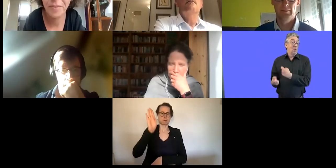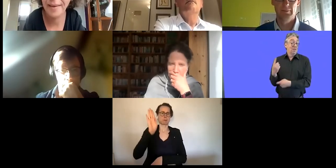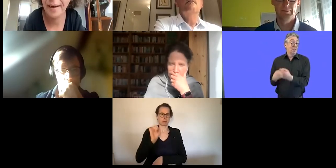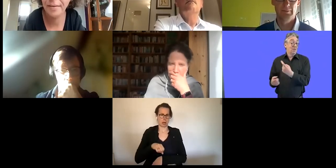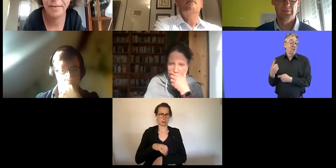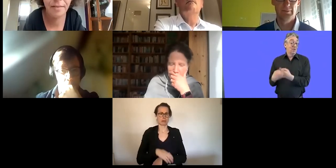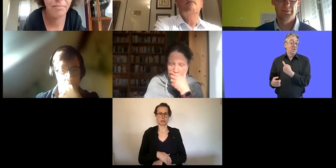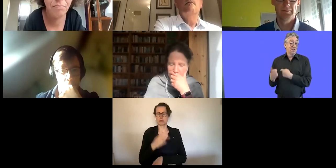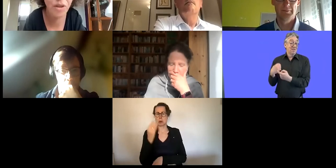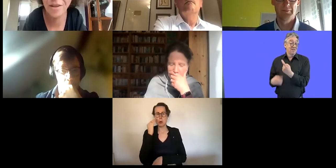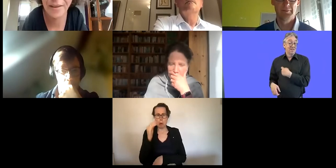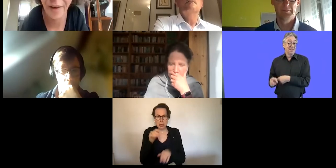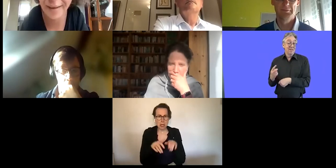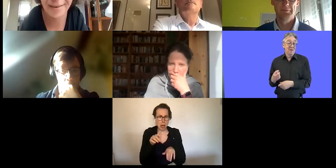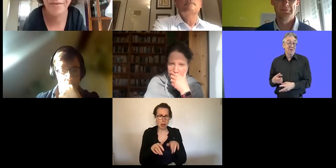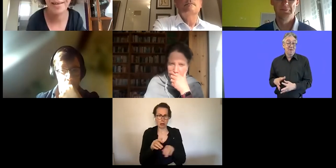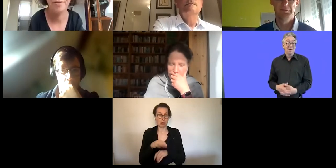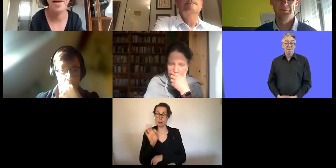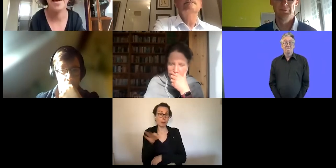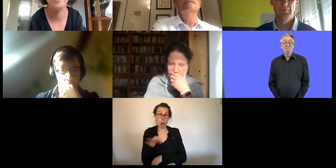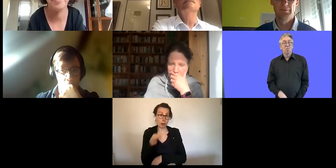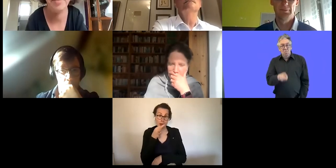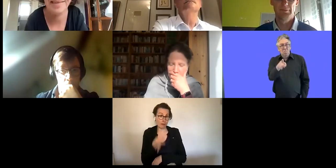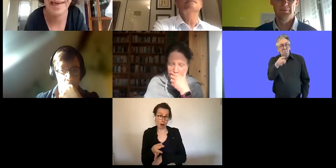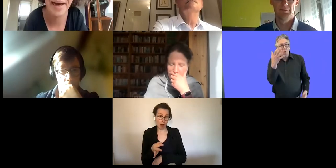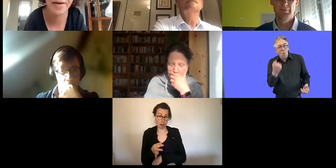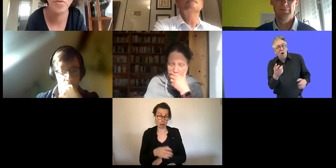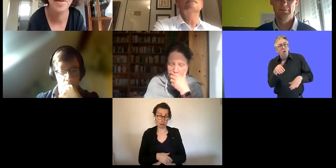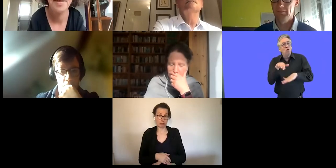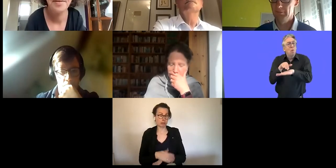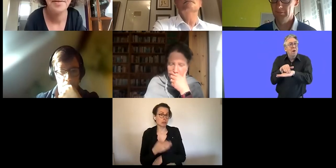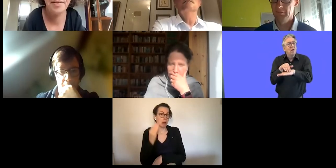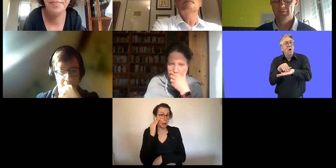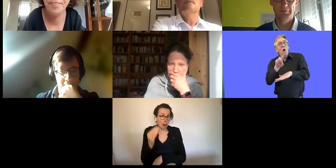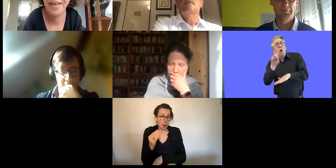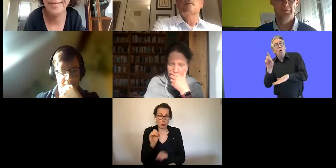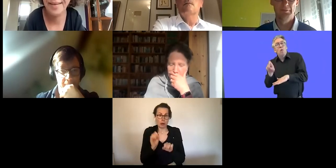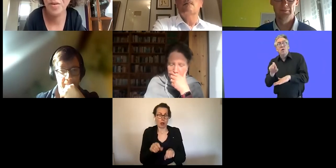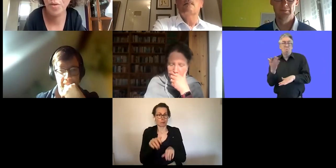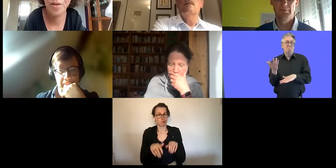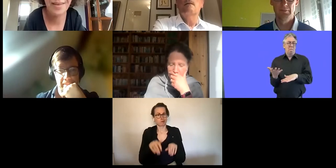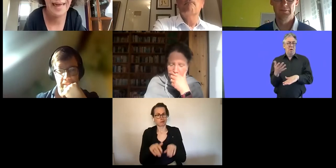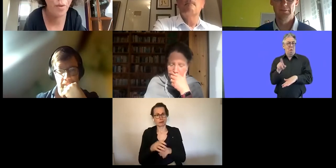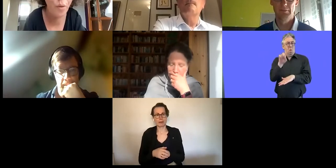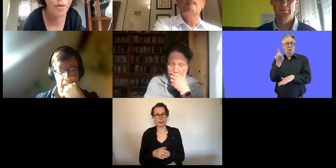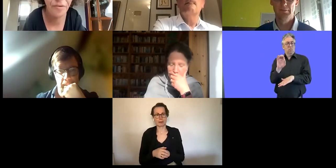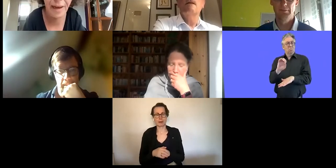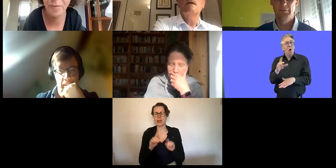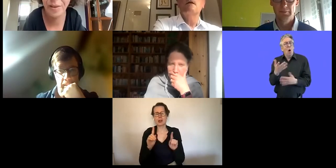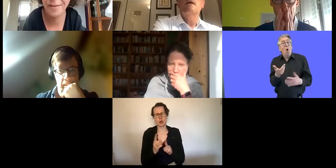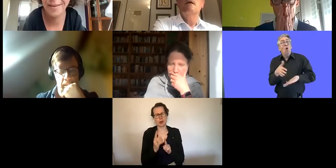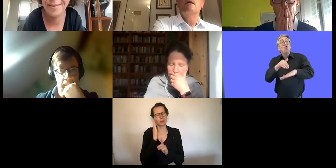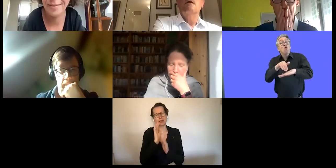Auch Kommentare, muss nicht zwingend eine Frage sein, wenn ihr keine Frage habt, aber vielleicht Anmerkungen. Ganz, ganz kurz, keine Ko